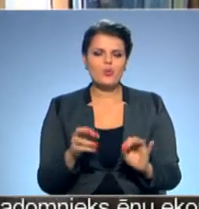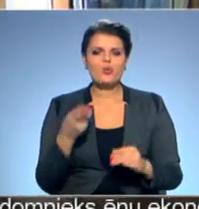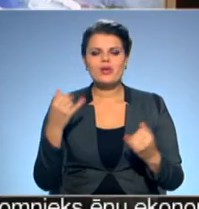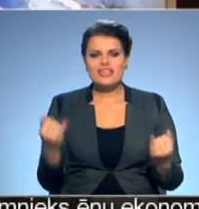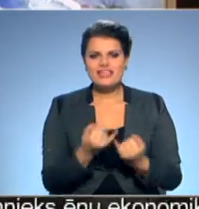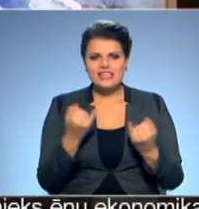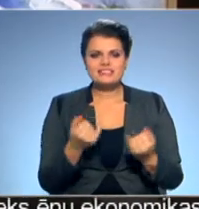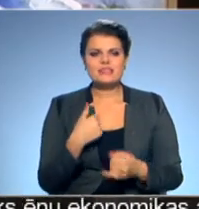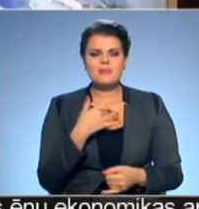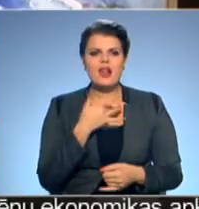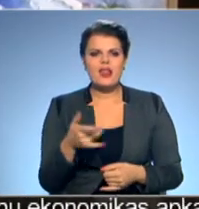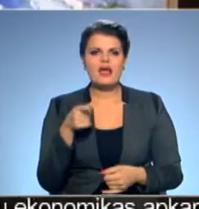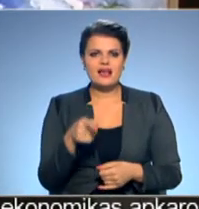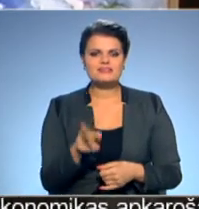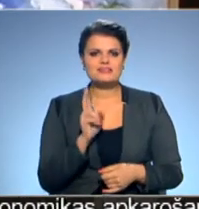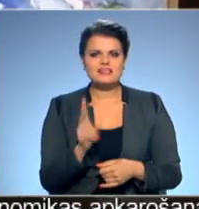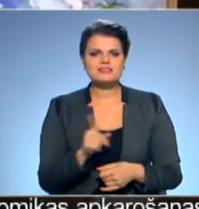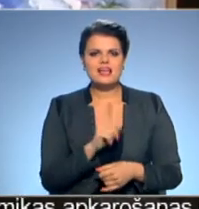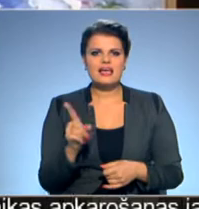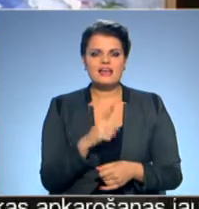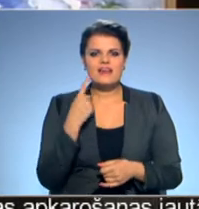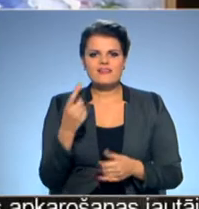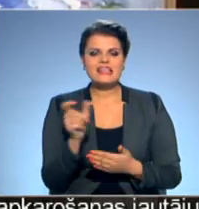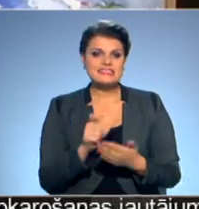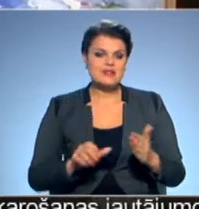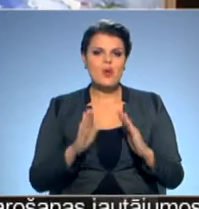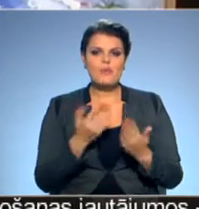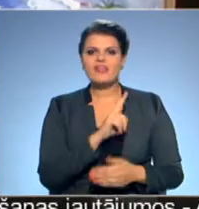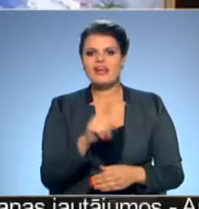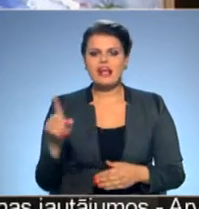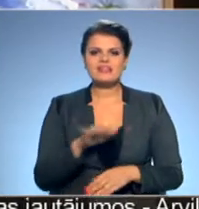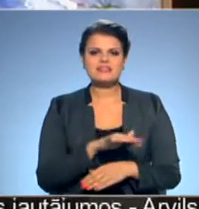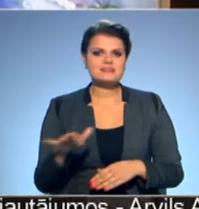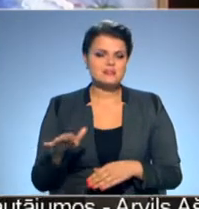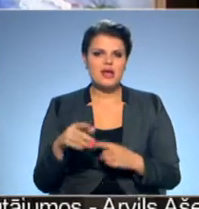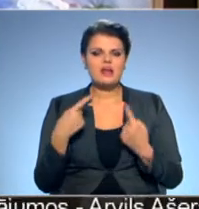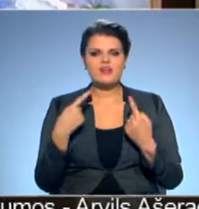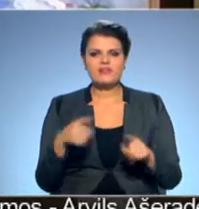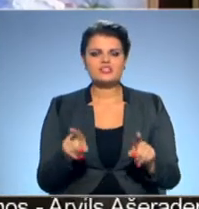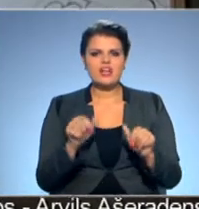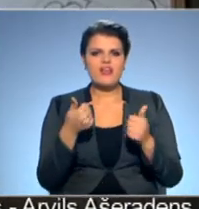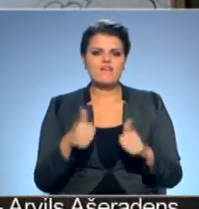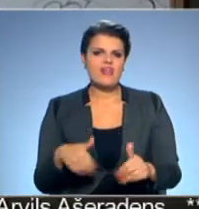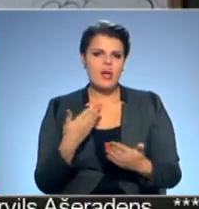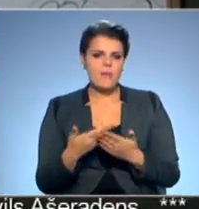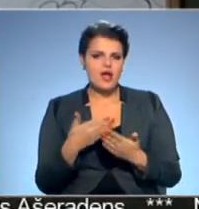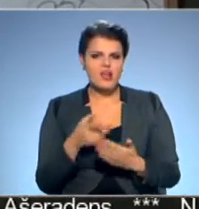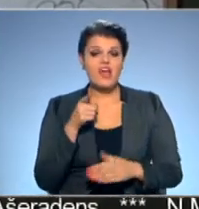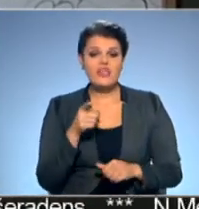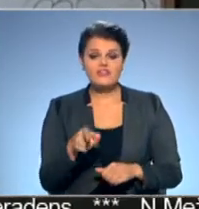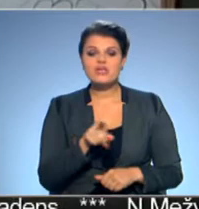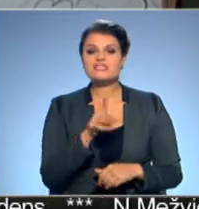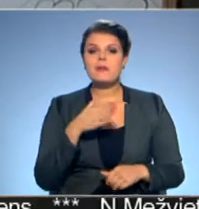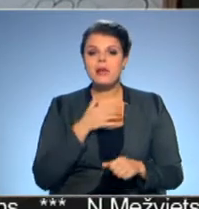Interesanti, man liekas, tas, ka ir viens dzējos, bet katrs bērns tomēr tā ir no visam dažādākā veidā. Šis ir mans